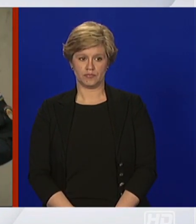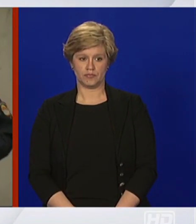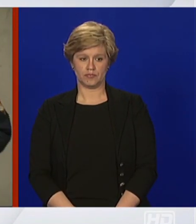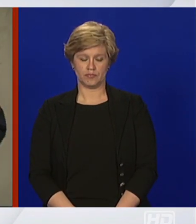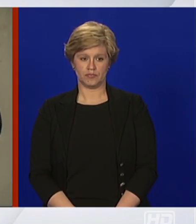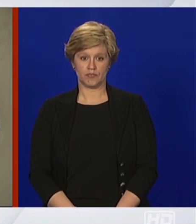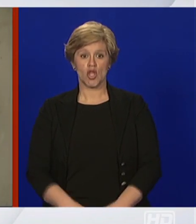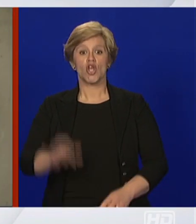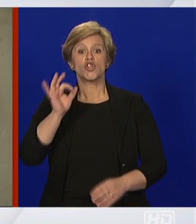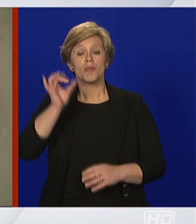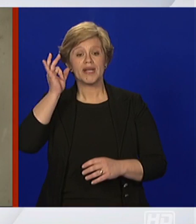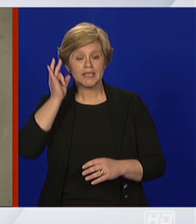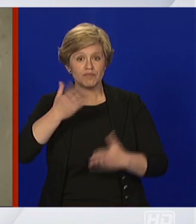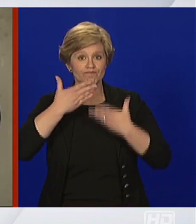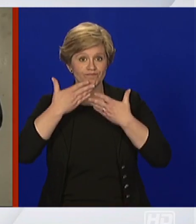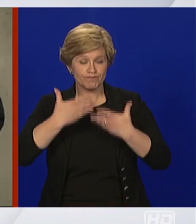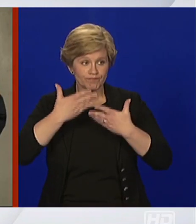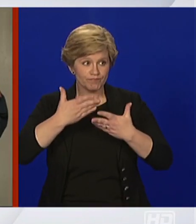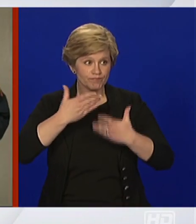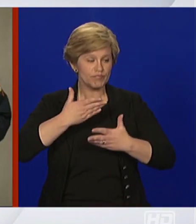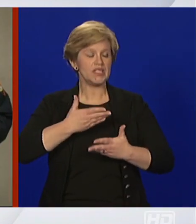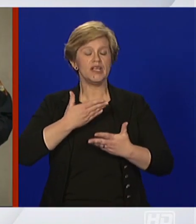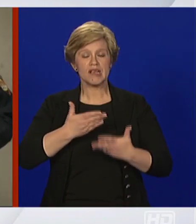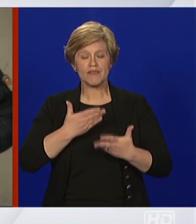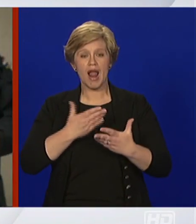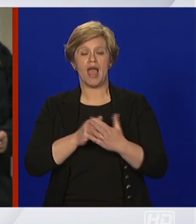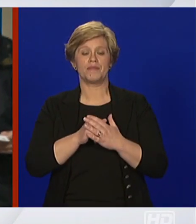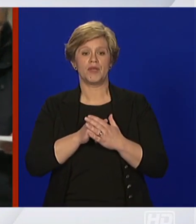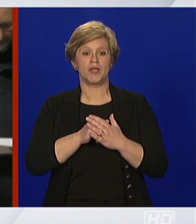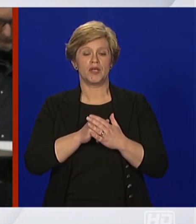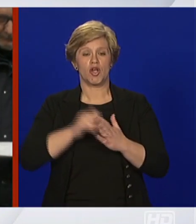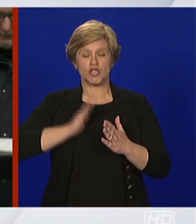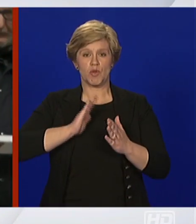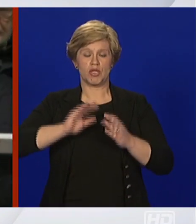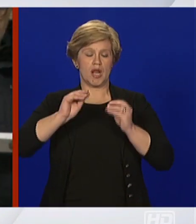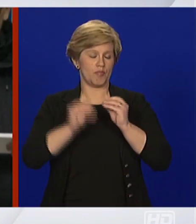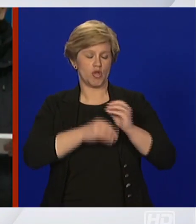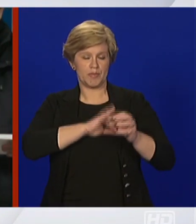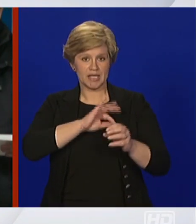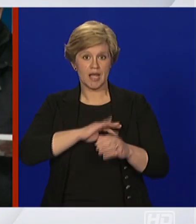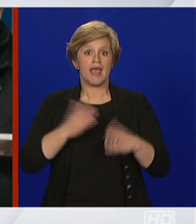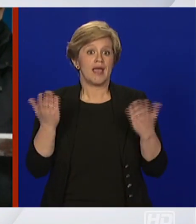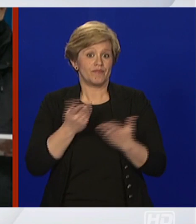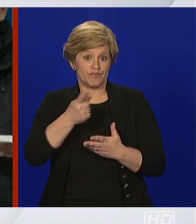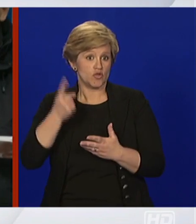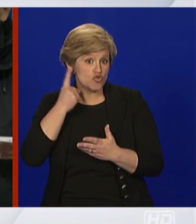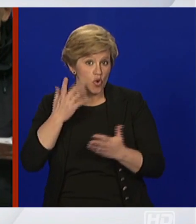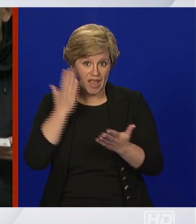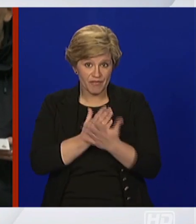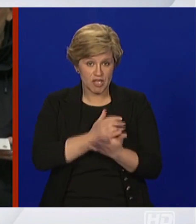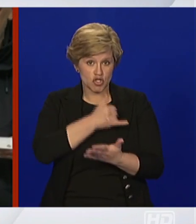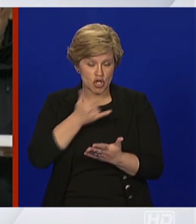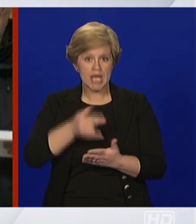Dobar dan, zahvaljujem gospodine podpredsjedniče. Evo kao što ste čuli, u klinici imamo šest